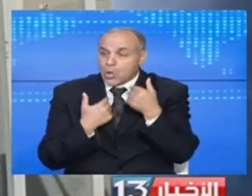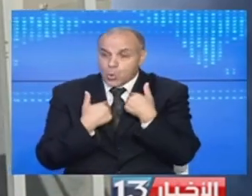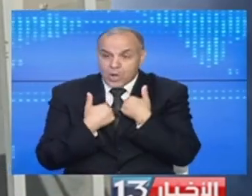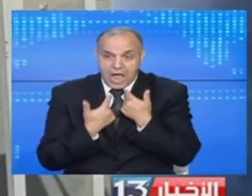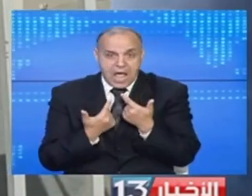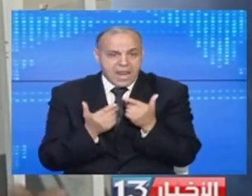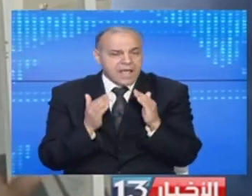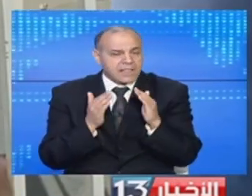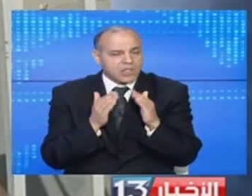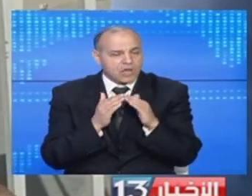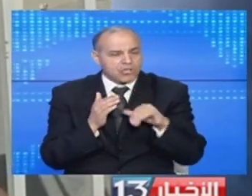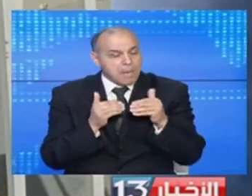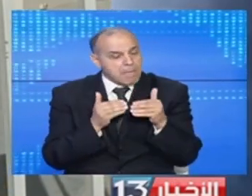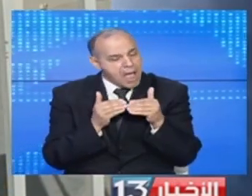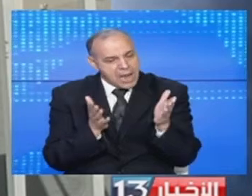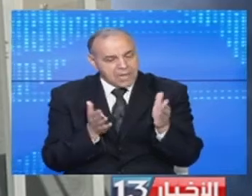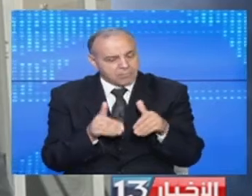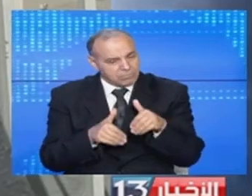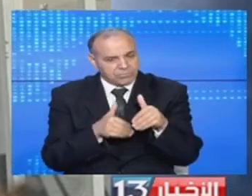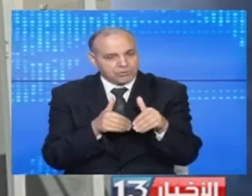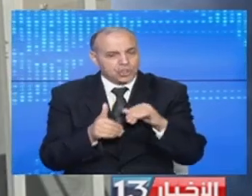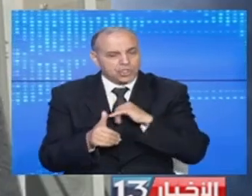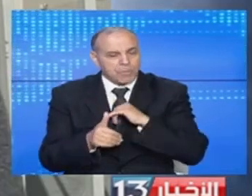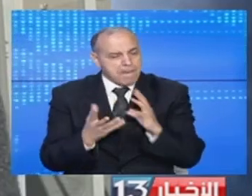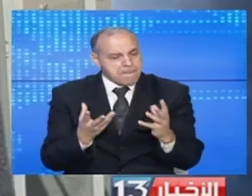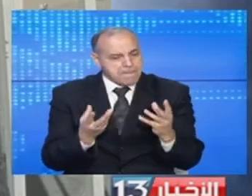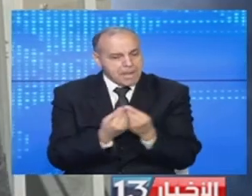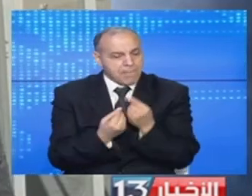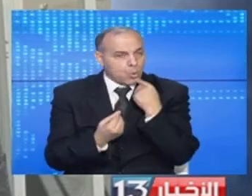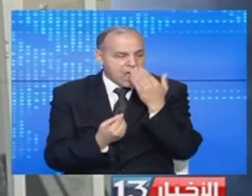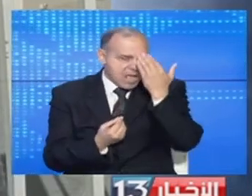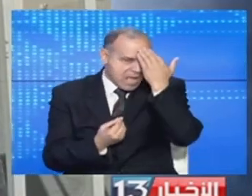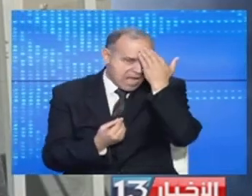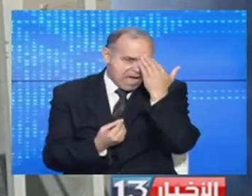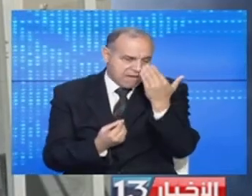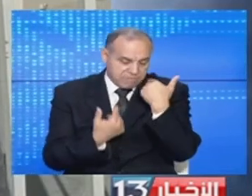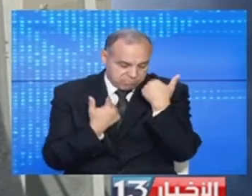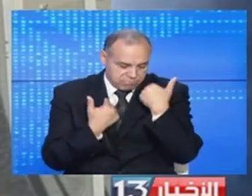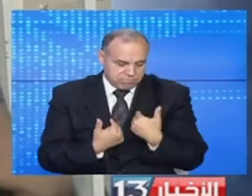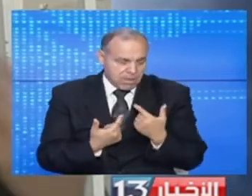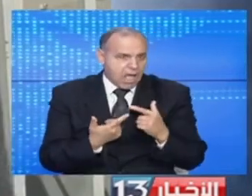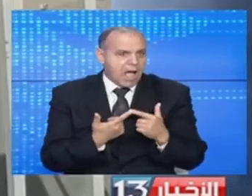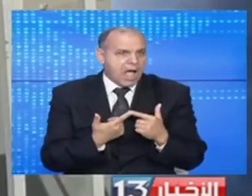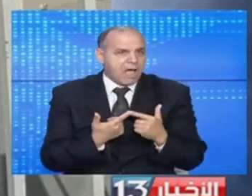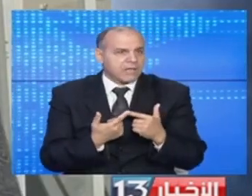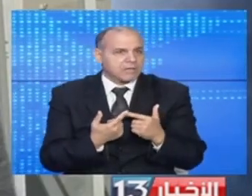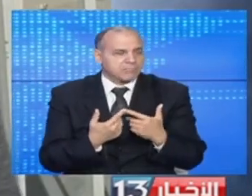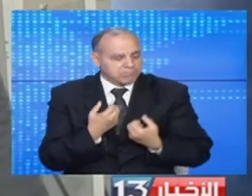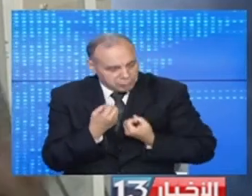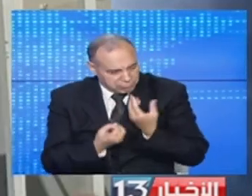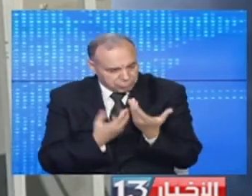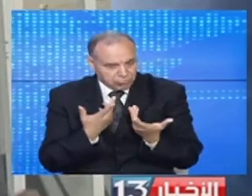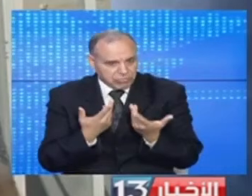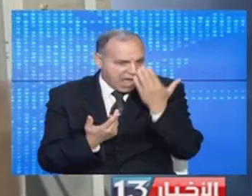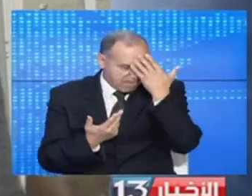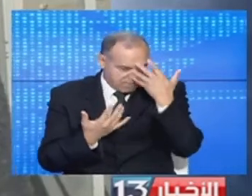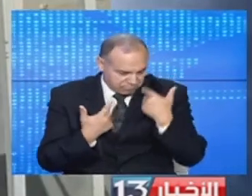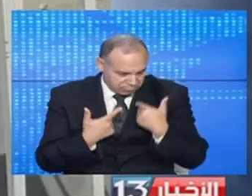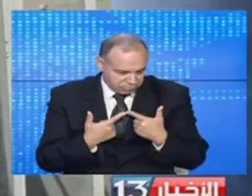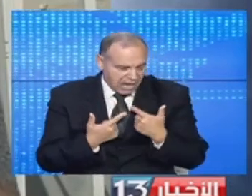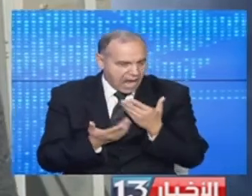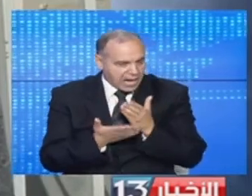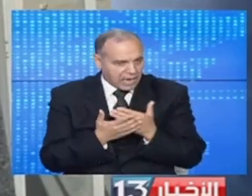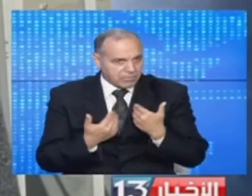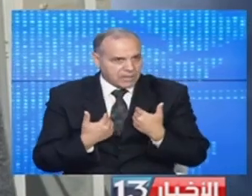انه يحلوا دار شباب بش حتى الشباب يتلم ويعرف روحوا يعرف مواهبه يعرف روحوا شنو يعرف